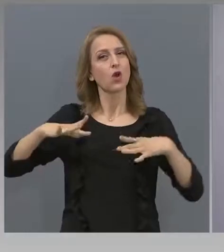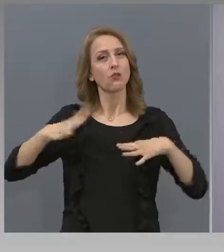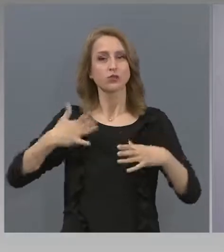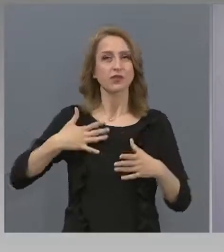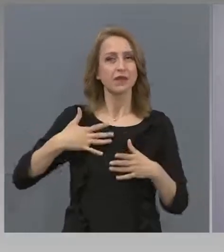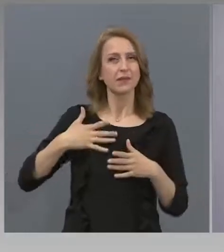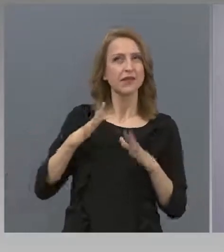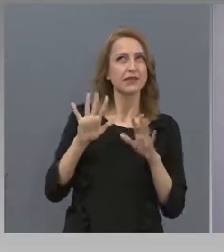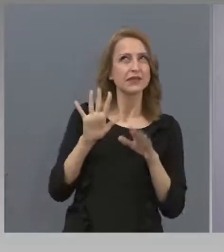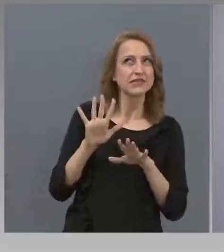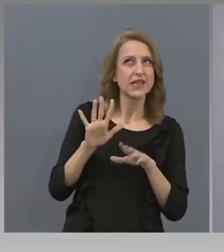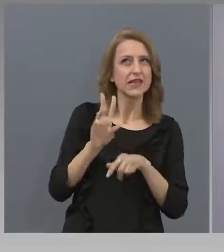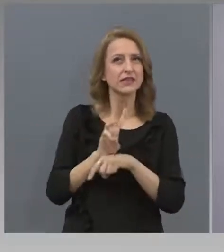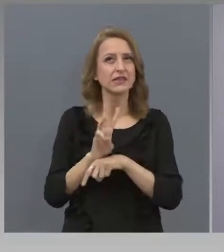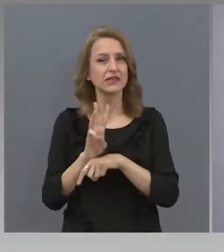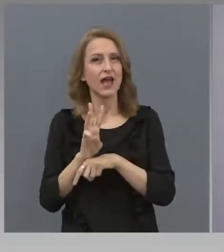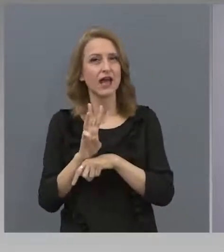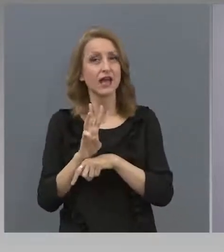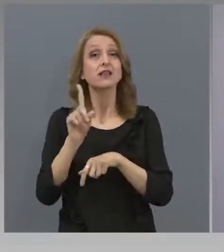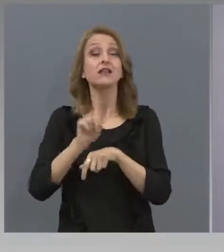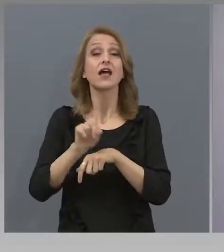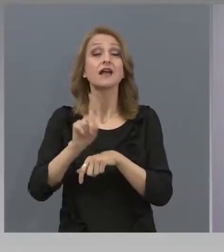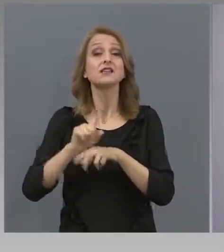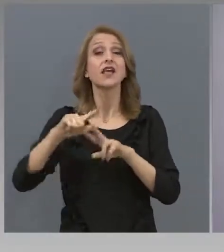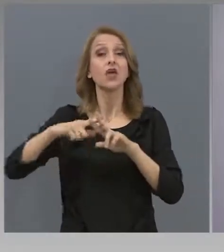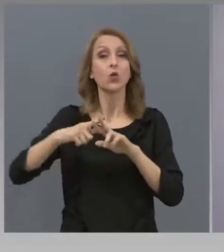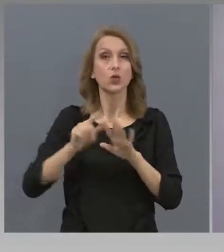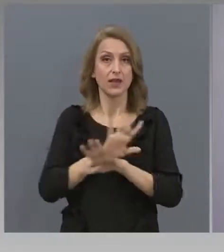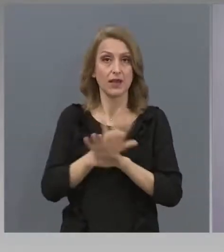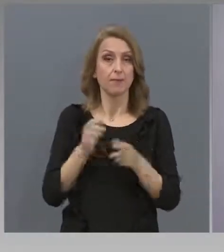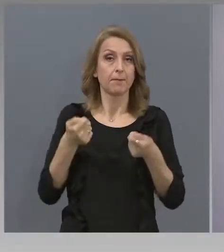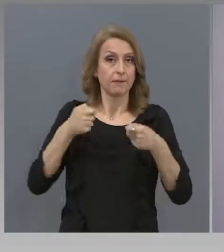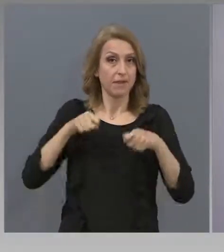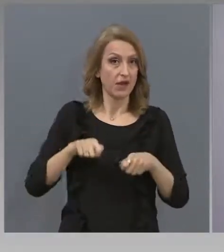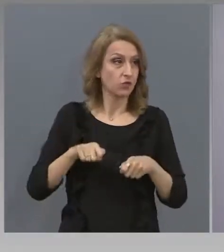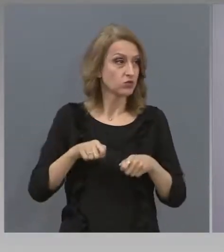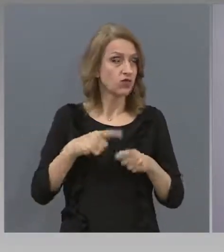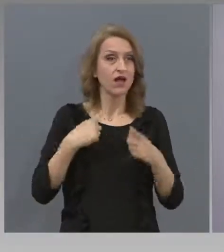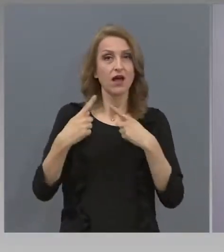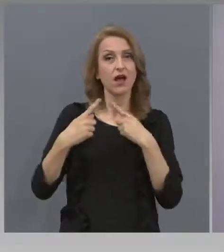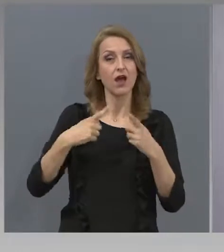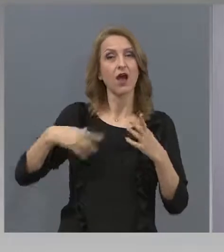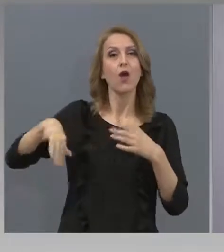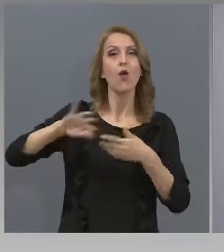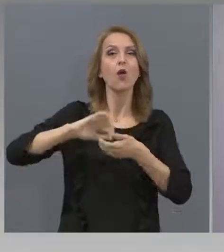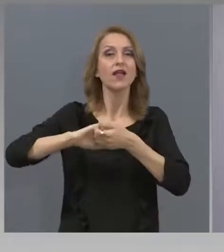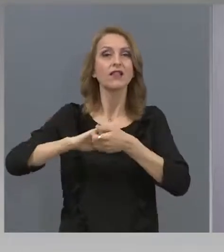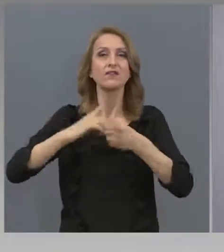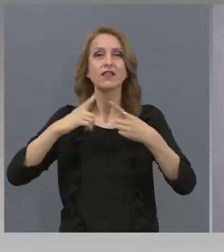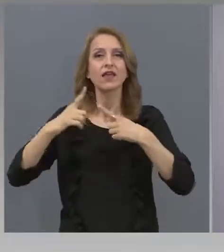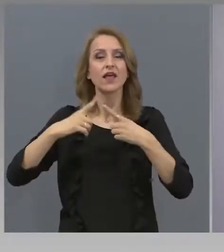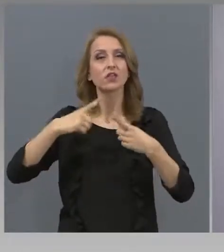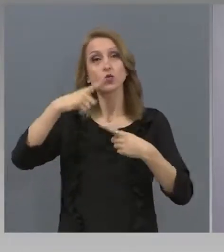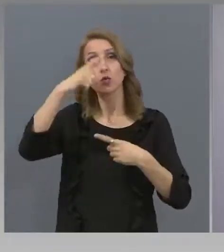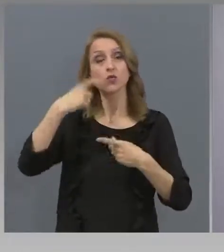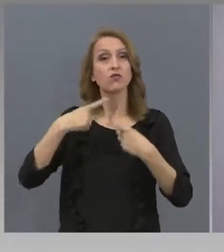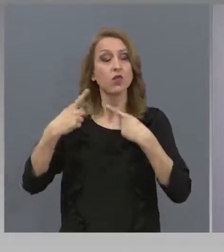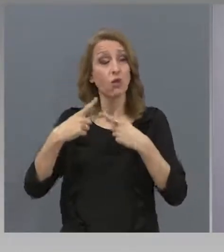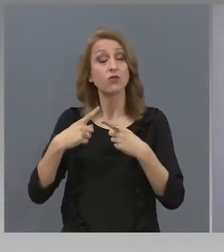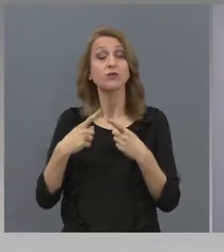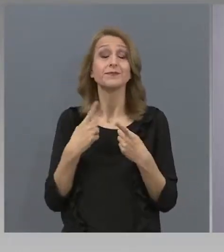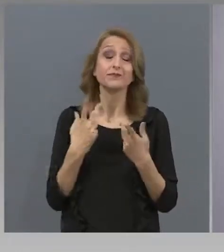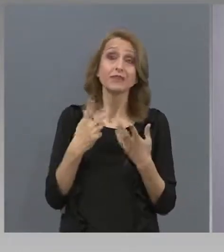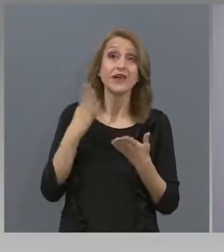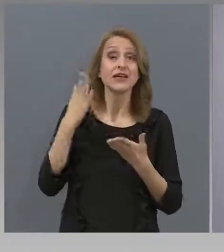на 10 или на 13 юни, на 11 юни. И поправят колегите, така че за тях ще мислим